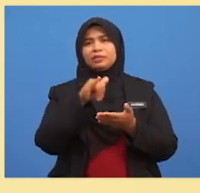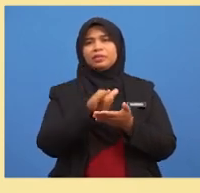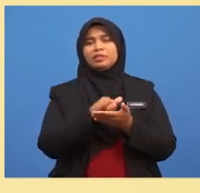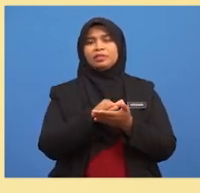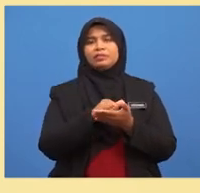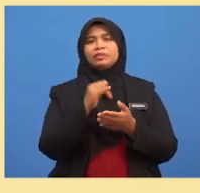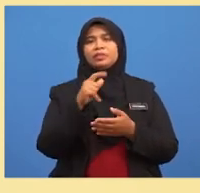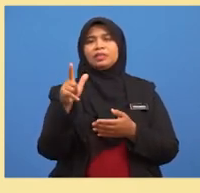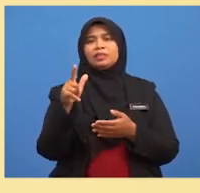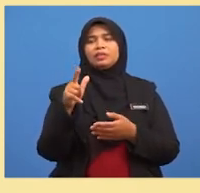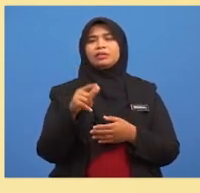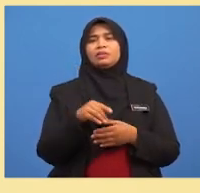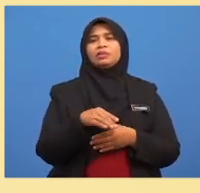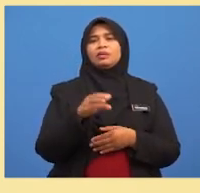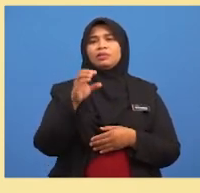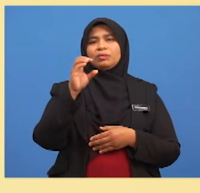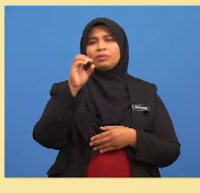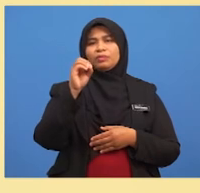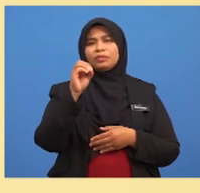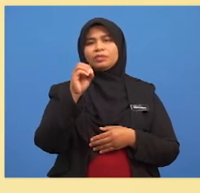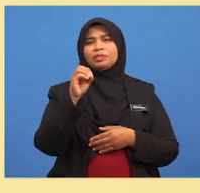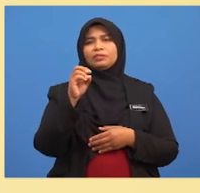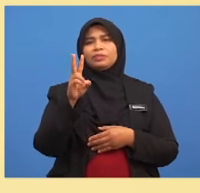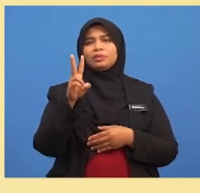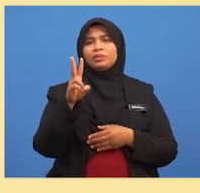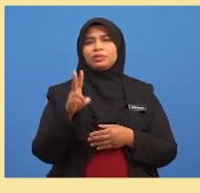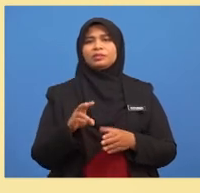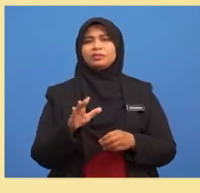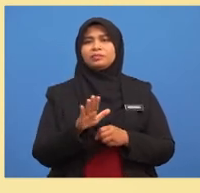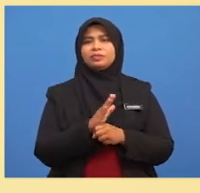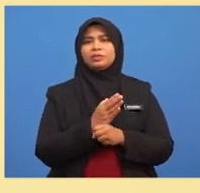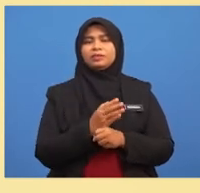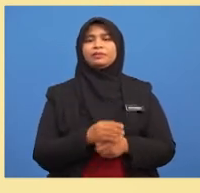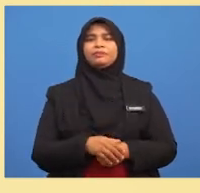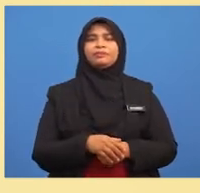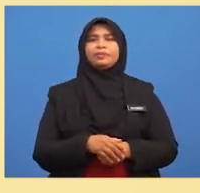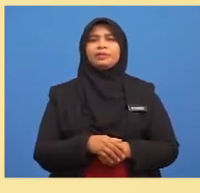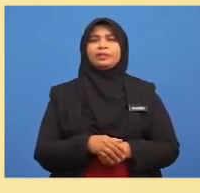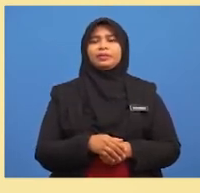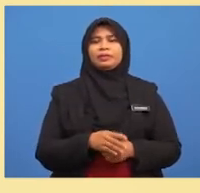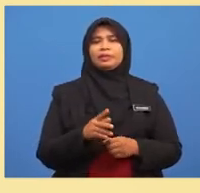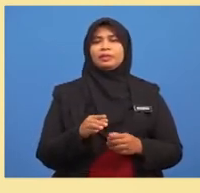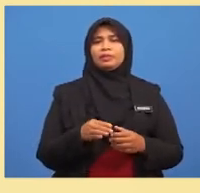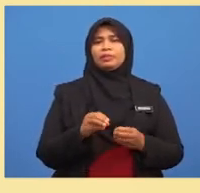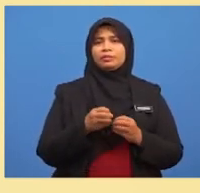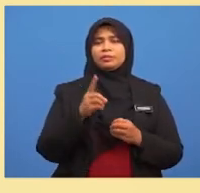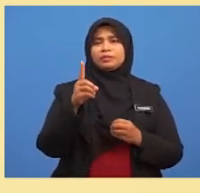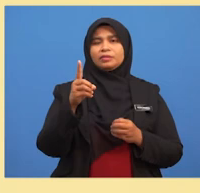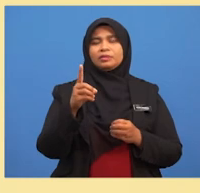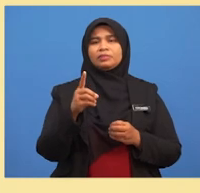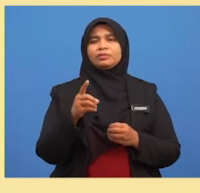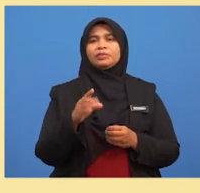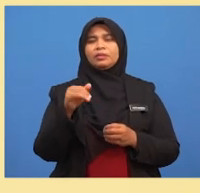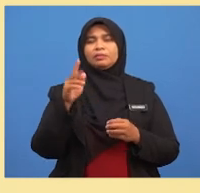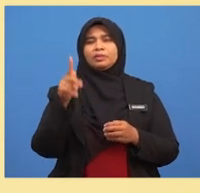ialah kuasa 2 sempurna? Mari kita cari kebarang kaliannya Perkara pertama yang perlu